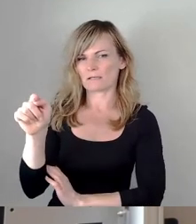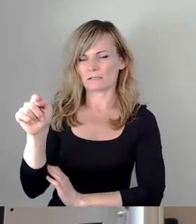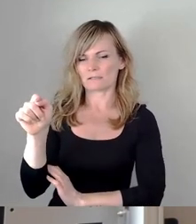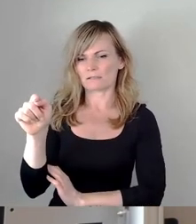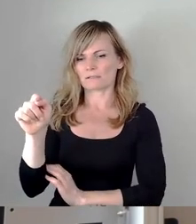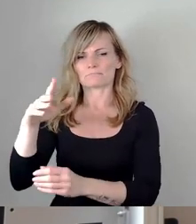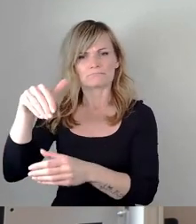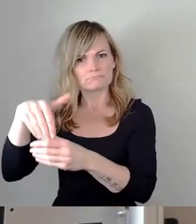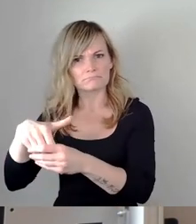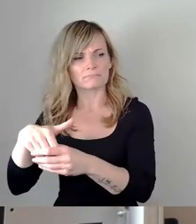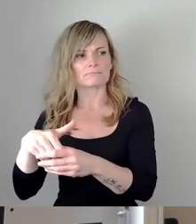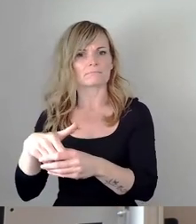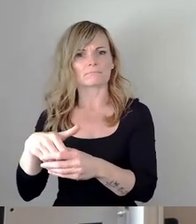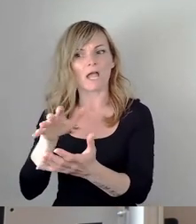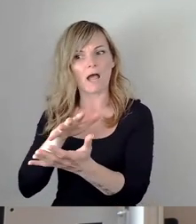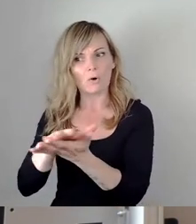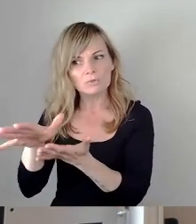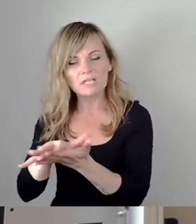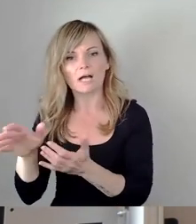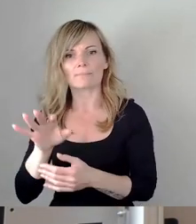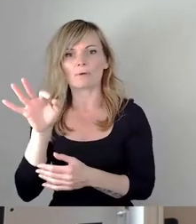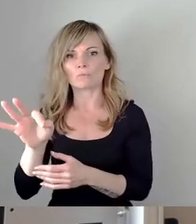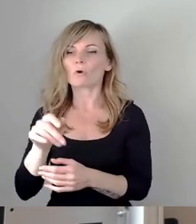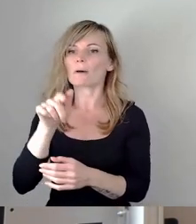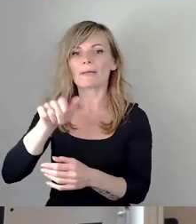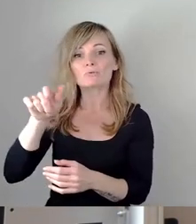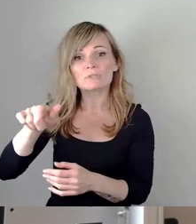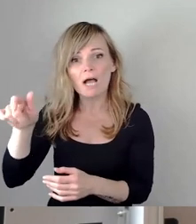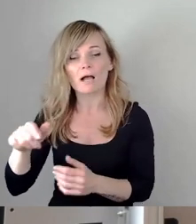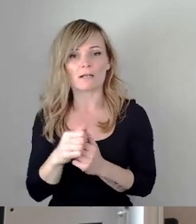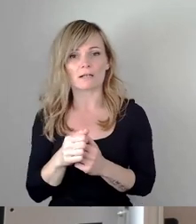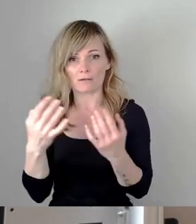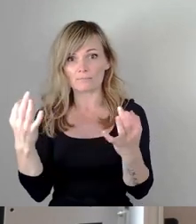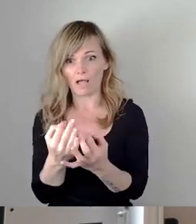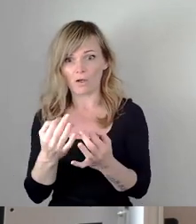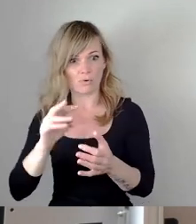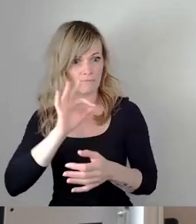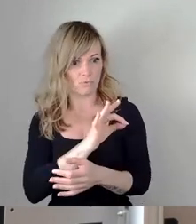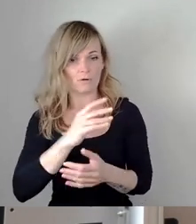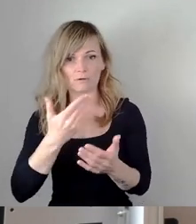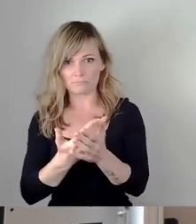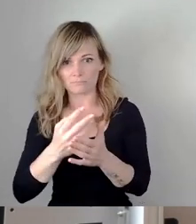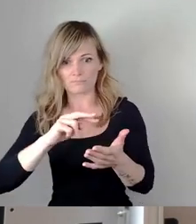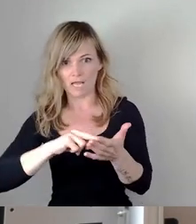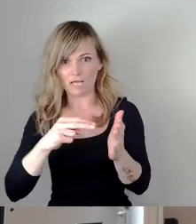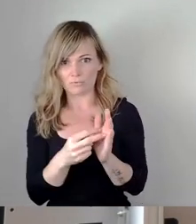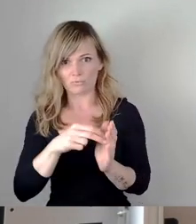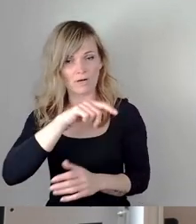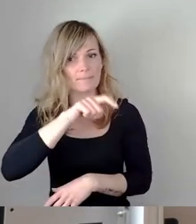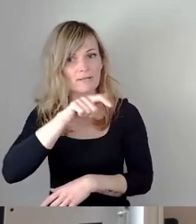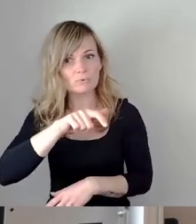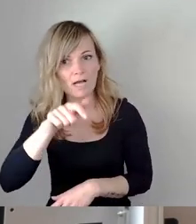Ausgaben für das Personal. Wir brauchen ja für diese ganze Planung auch eine ganze Menge Personal. Das ist dort gut